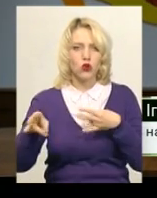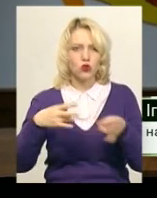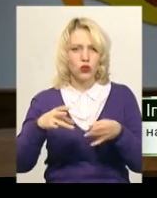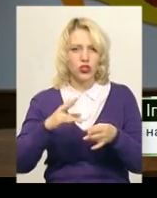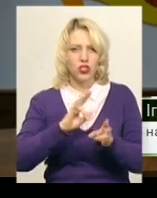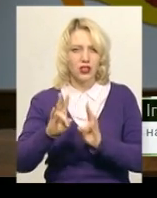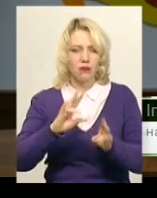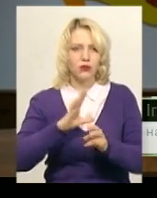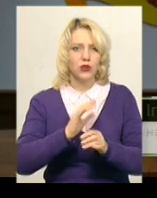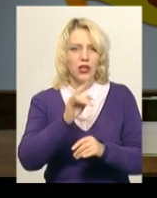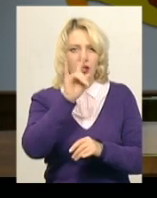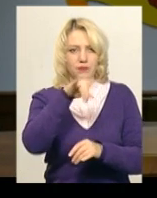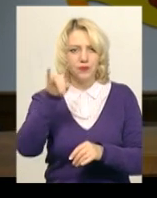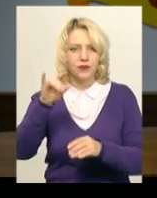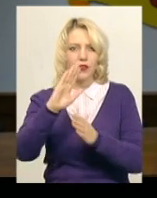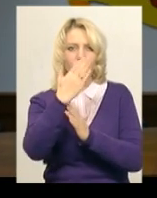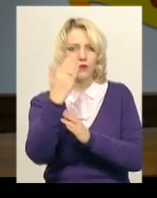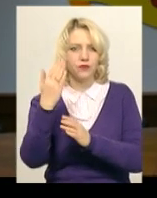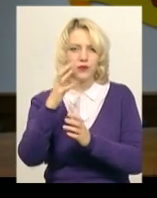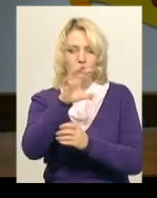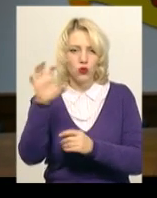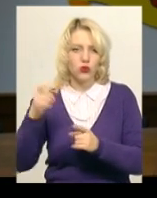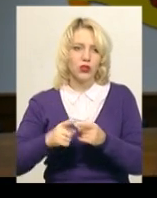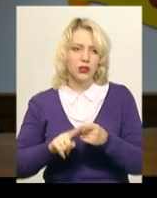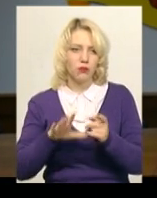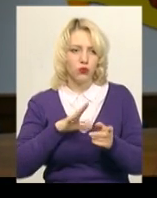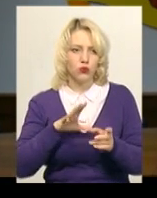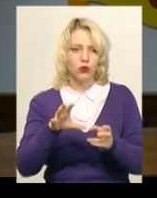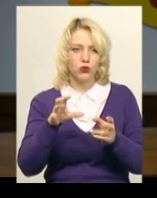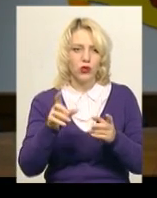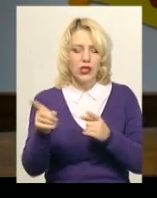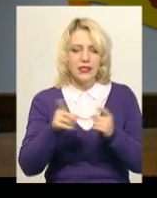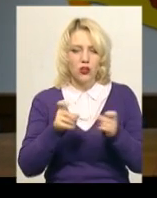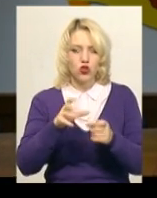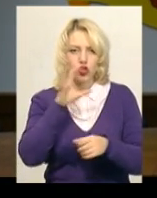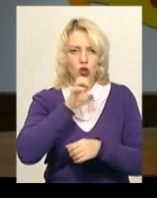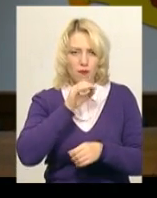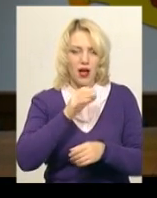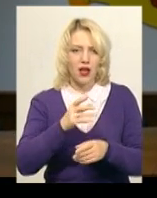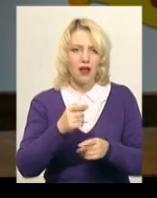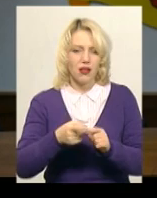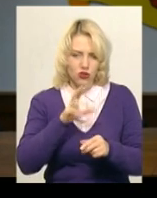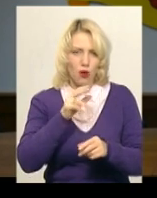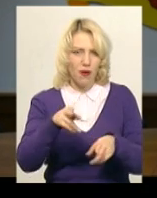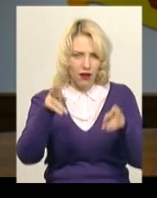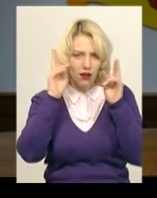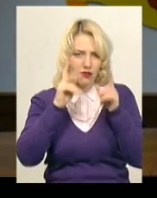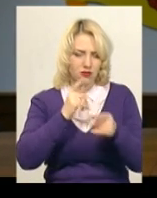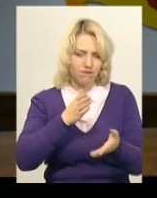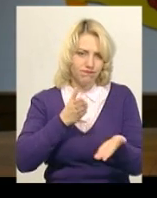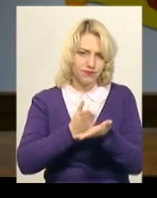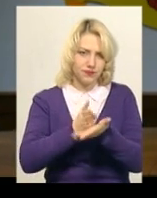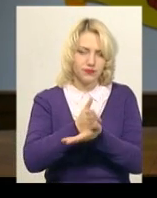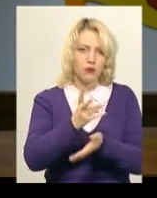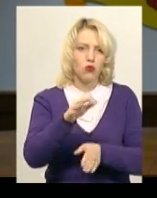До огляду місця події і першочергових заходів були залучені службова собака, яка в певному напрямку показала слід,